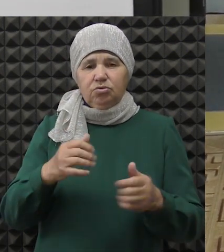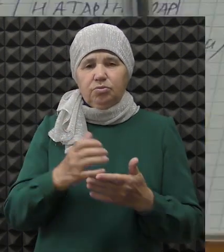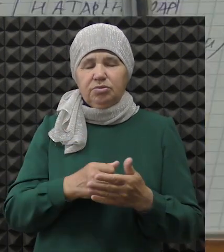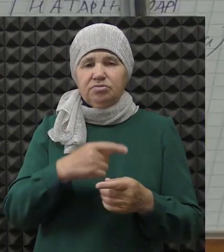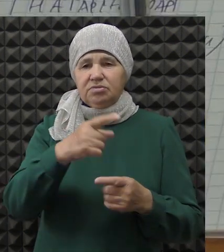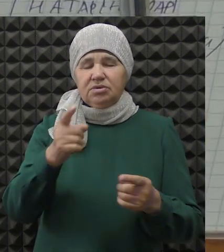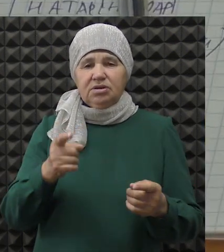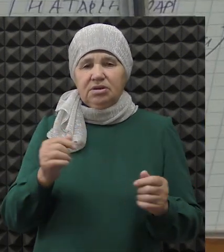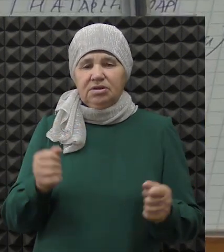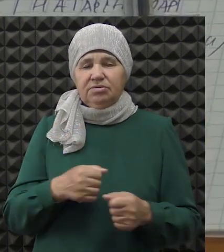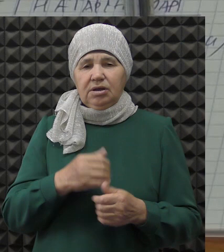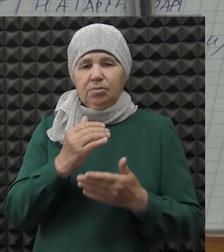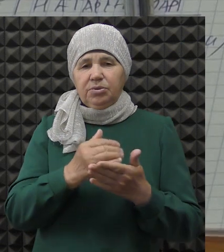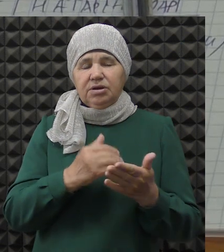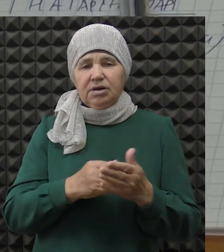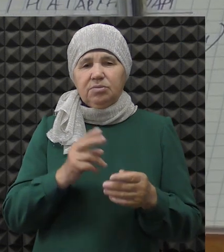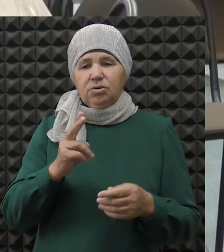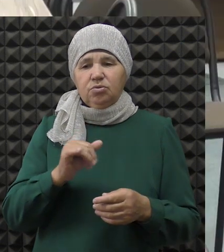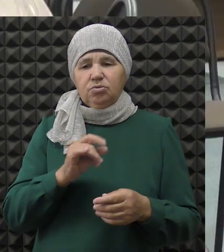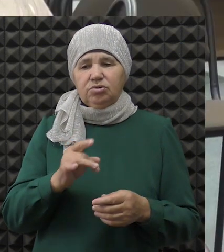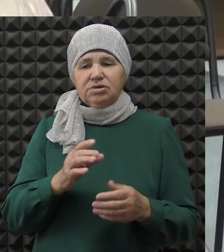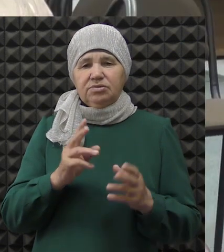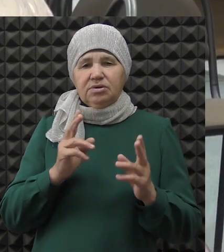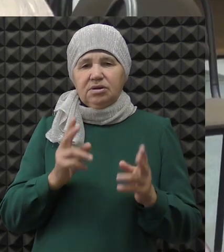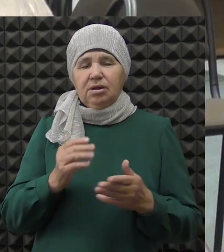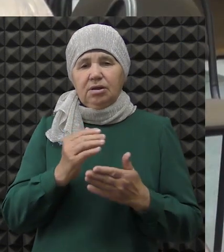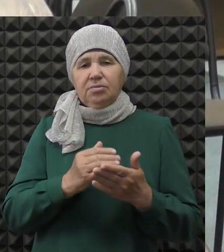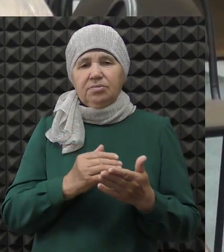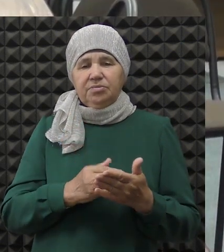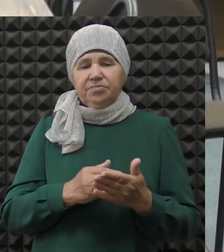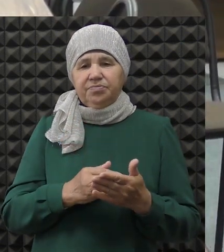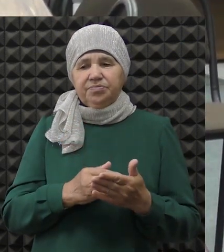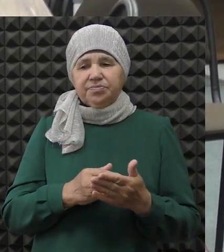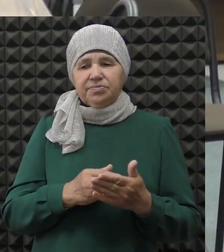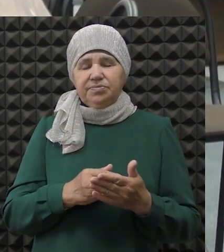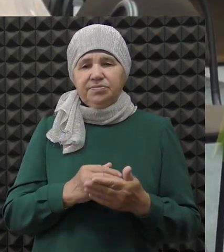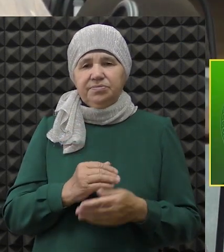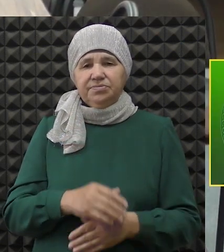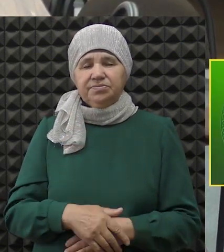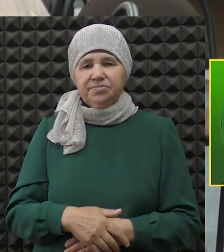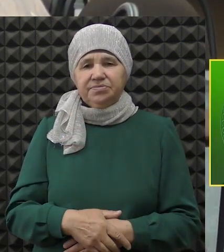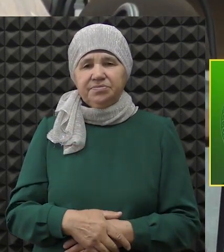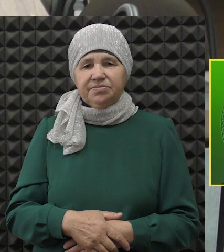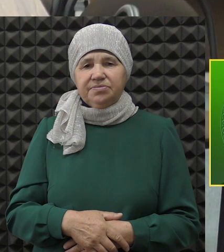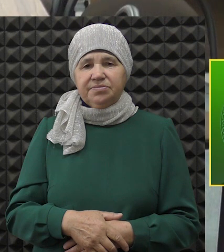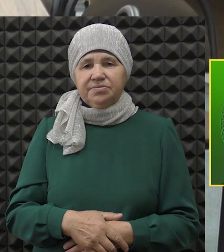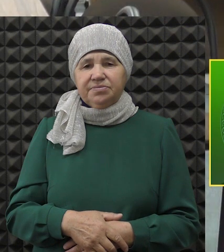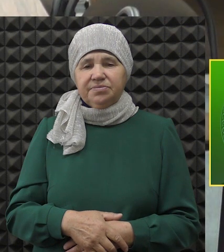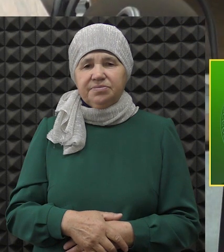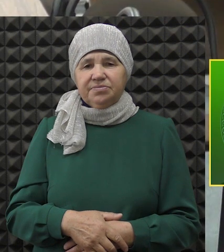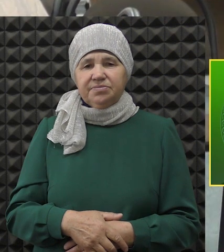получить где-либо еще. Как программа курсов? Программа. Программа, все учтено